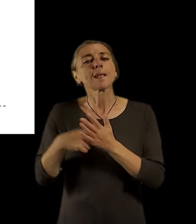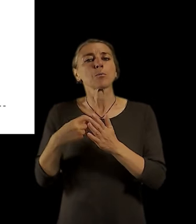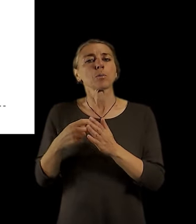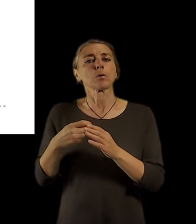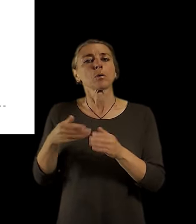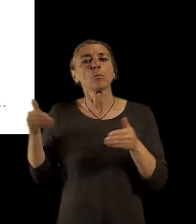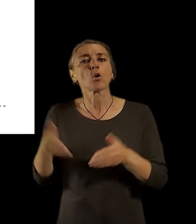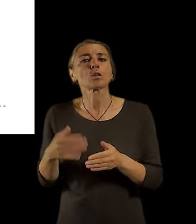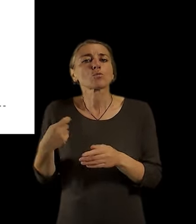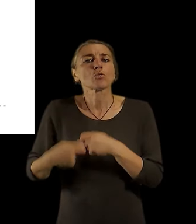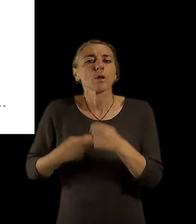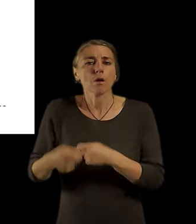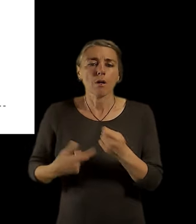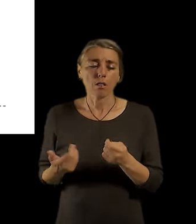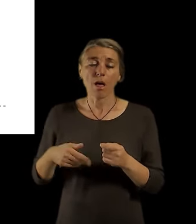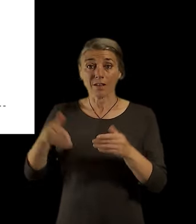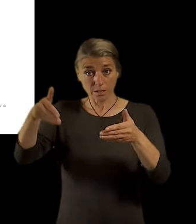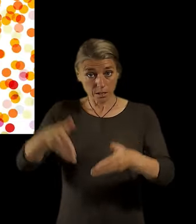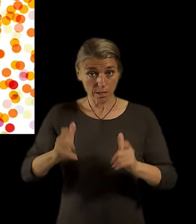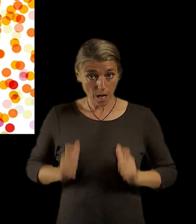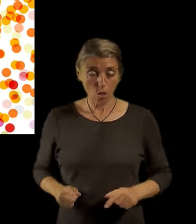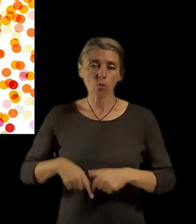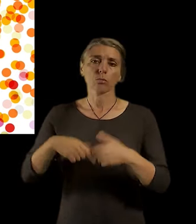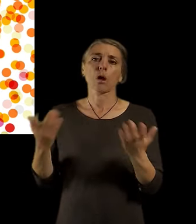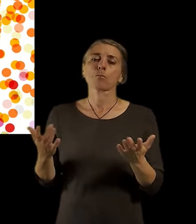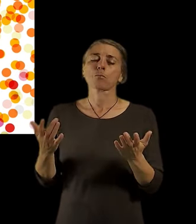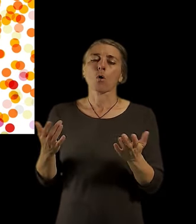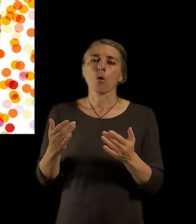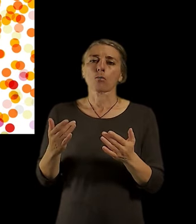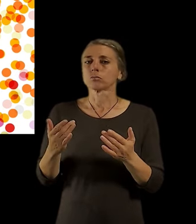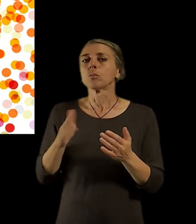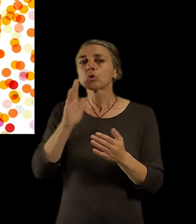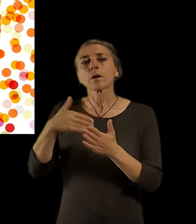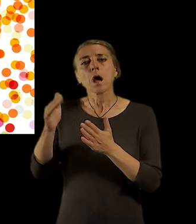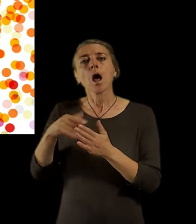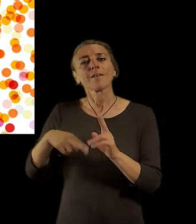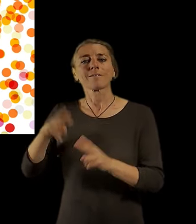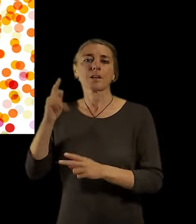jak to bude do budoucna obecně. Tak a já teďka předávám slovo Tomášovi na obchody.